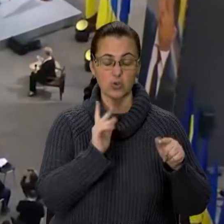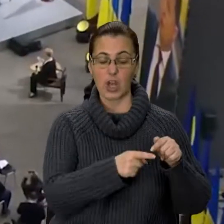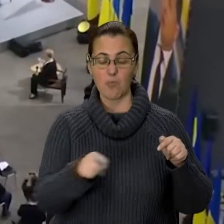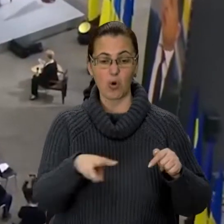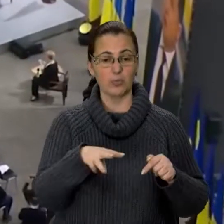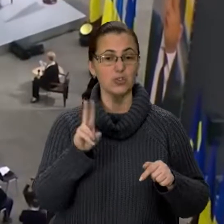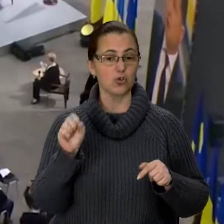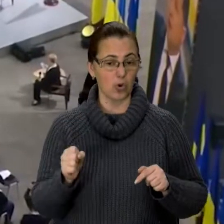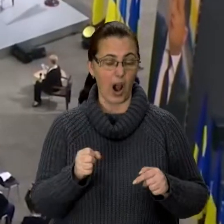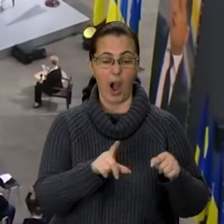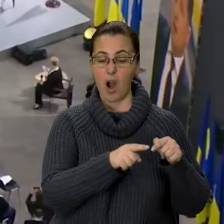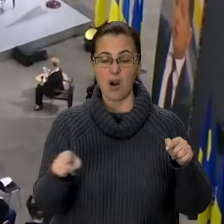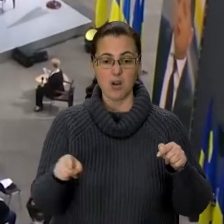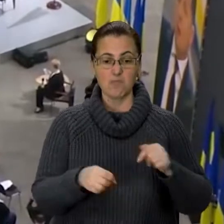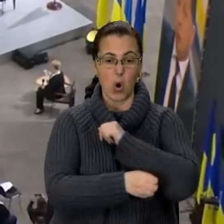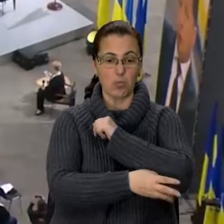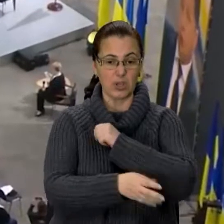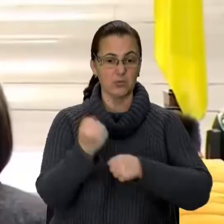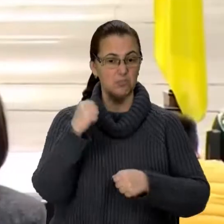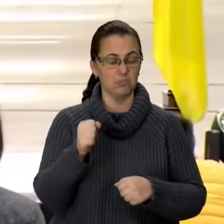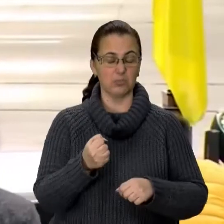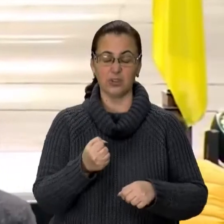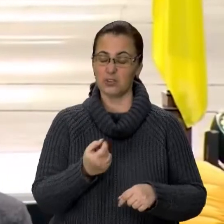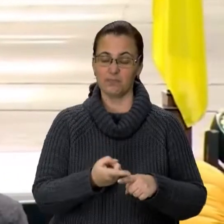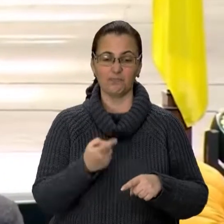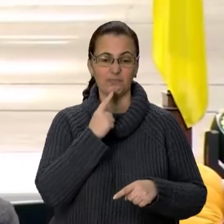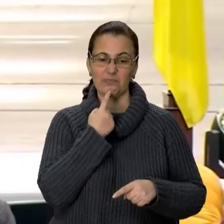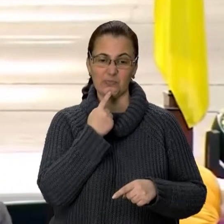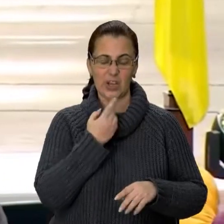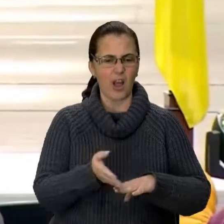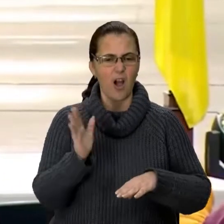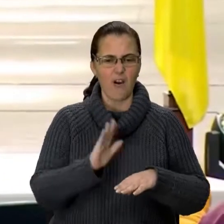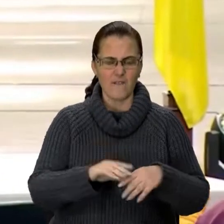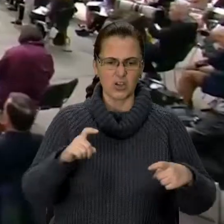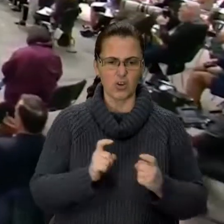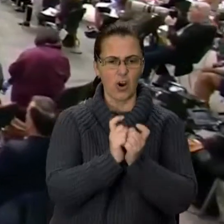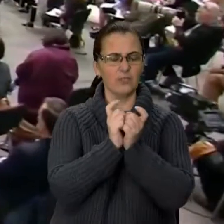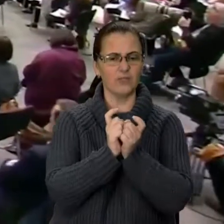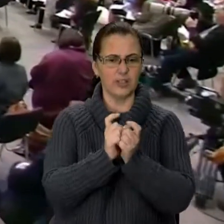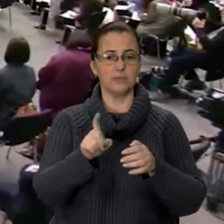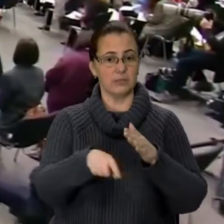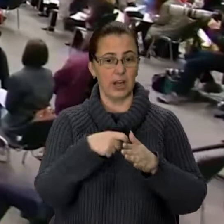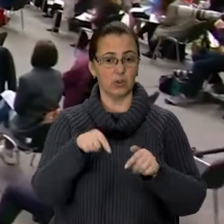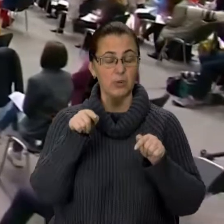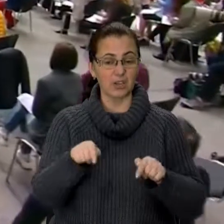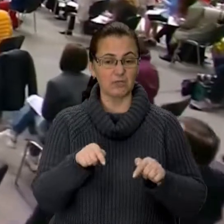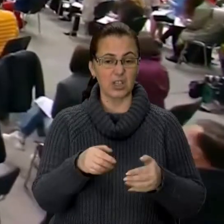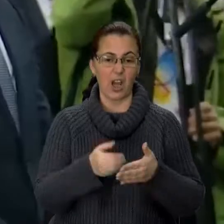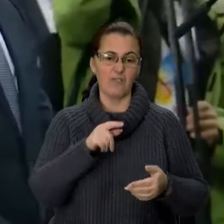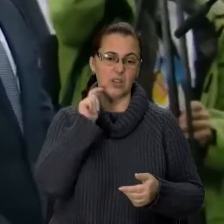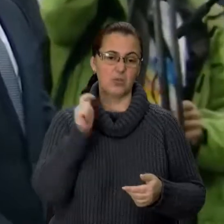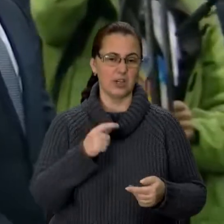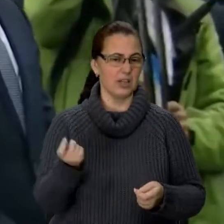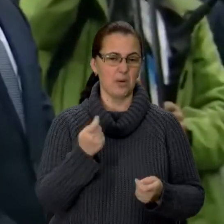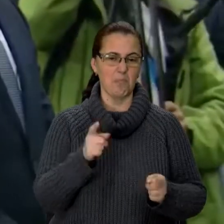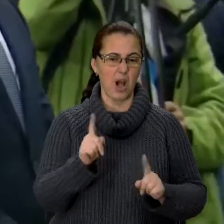бідності подолати найскладніше. Одним із найважчих конфліктів назвав ситуацію на Донбасі. І в ній, мовляв, від України мало що залежить.